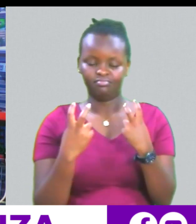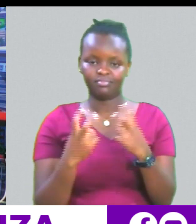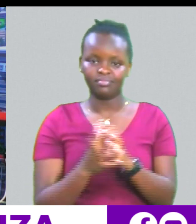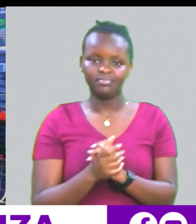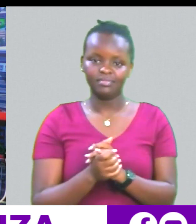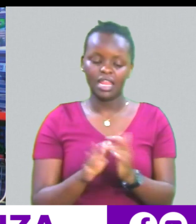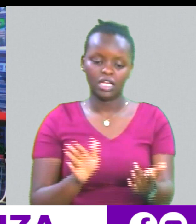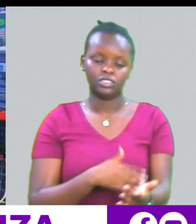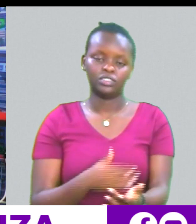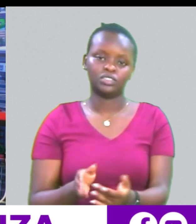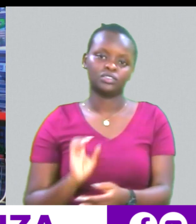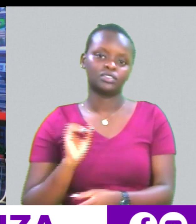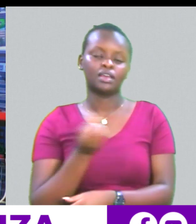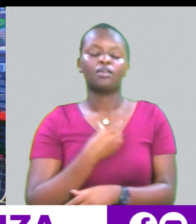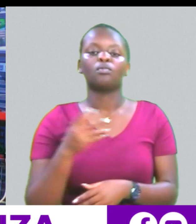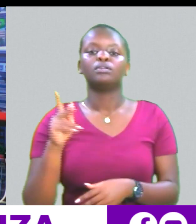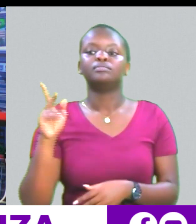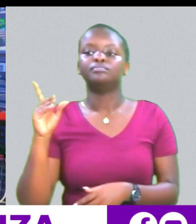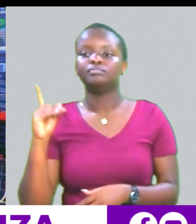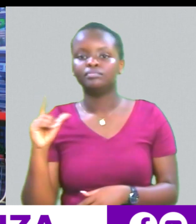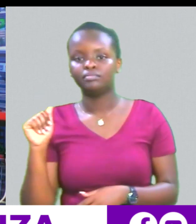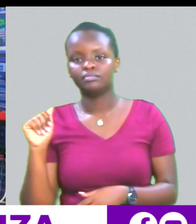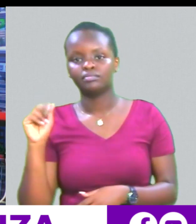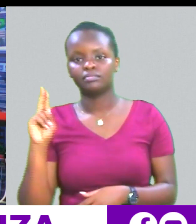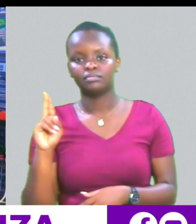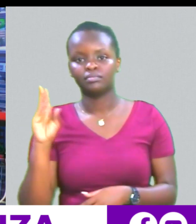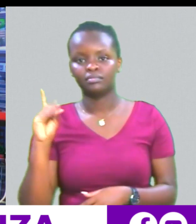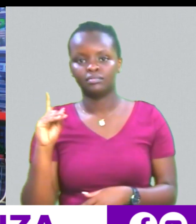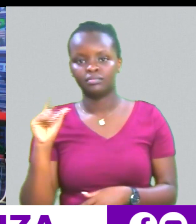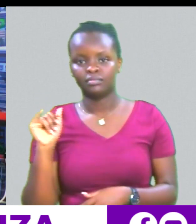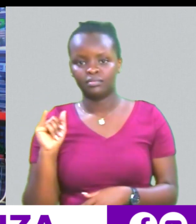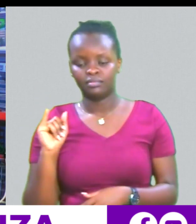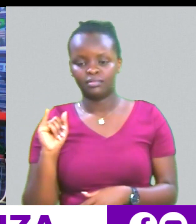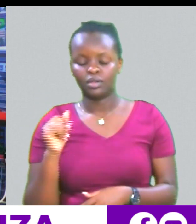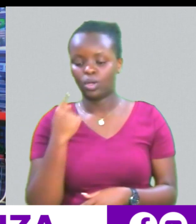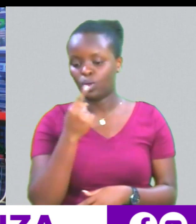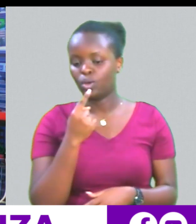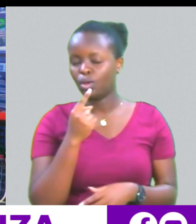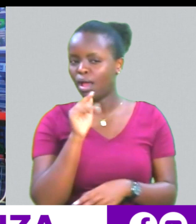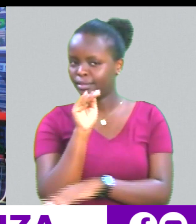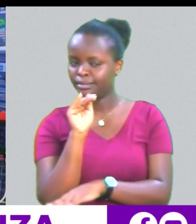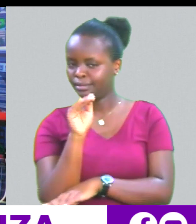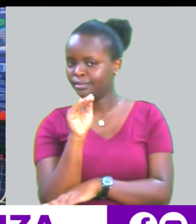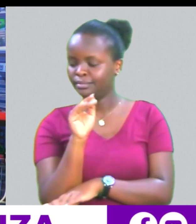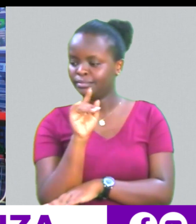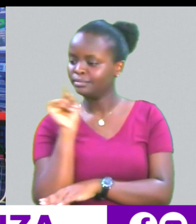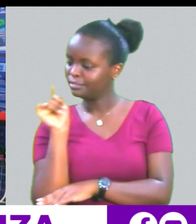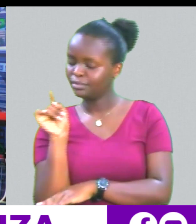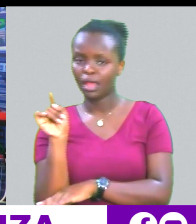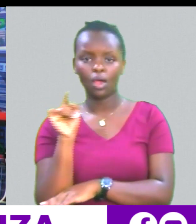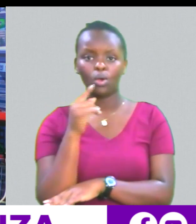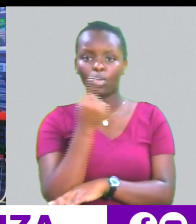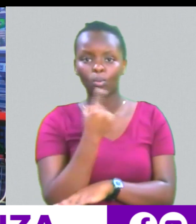imekua mostly ni Dawidi Kabaka hebe ashanga, who's Dawidi Kabaka nataka kumuambia a small history of Dawidi Kabaka